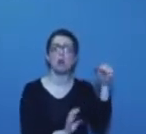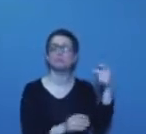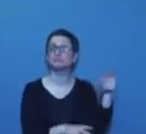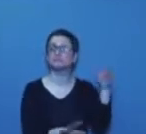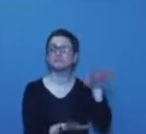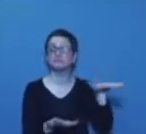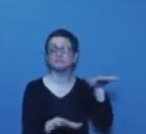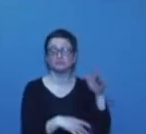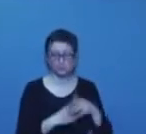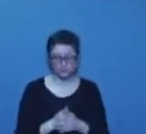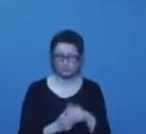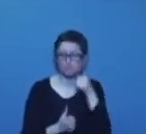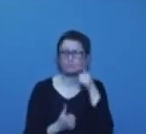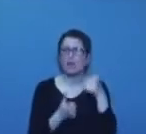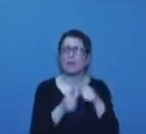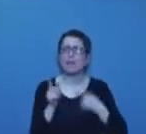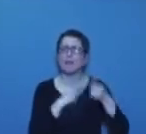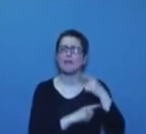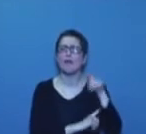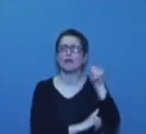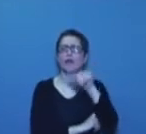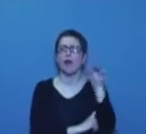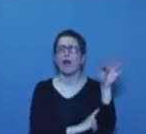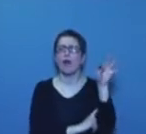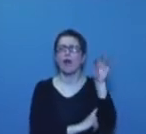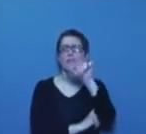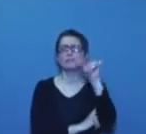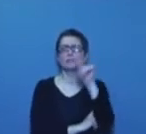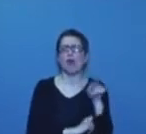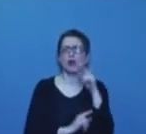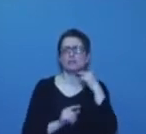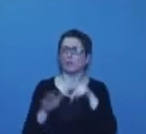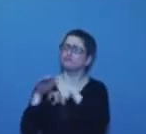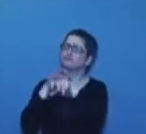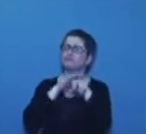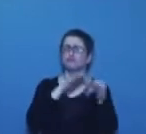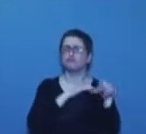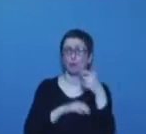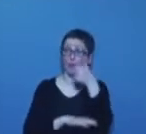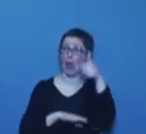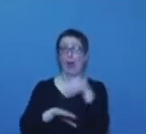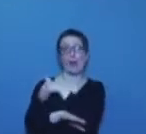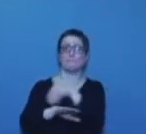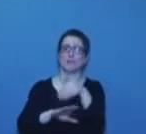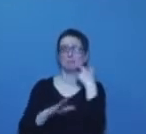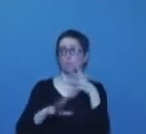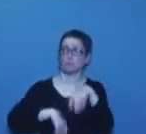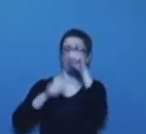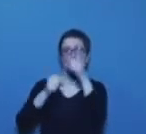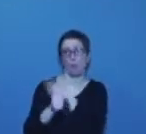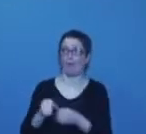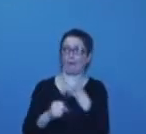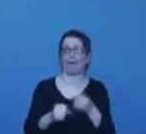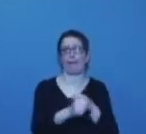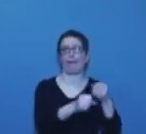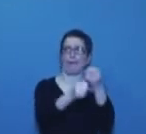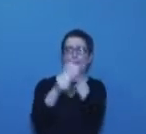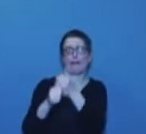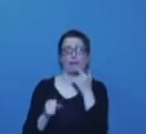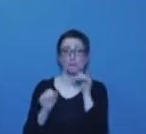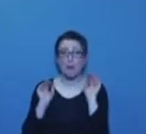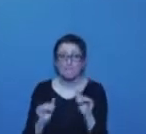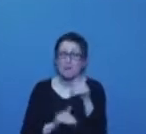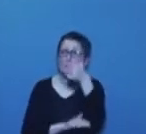vous vous rappelez que M. Gattaz allait partout avec son gros machin, un million d'emplois ? Même à un million d'emplois, c'était trop cher pour 40 milliards,